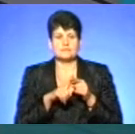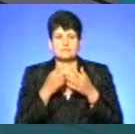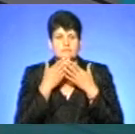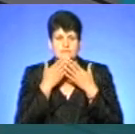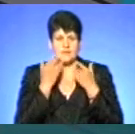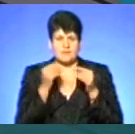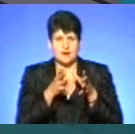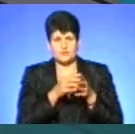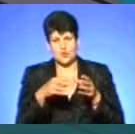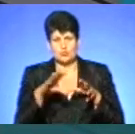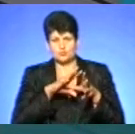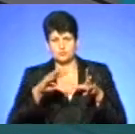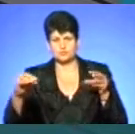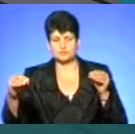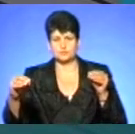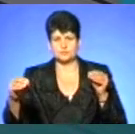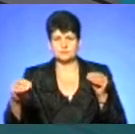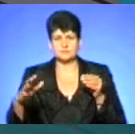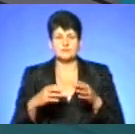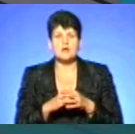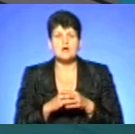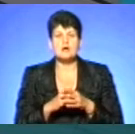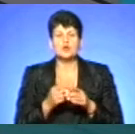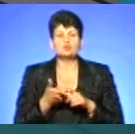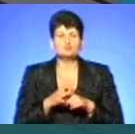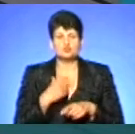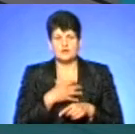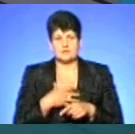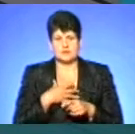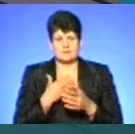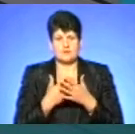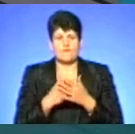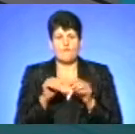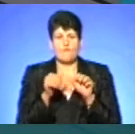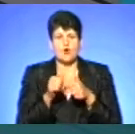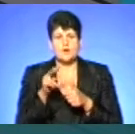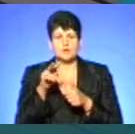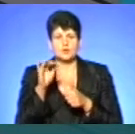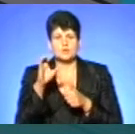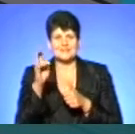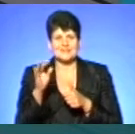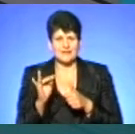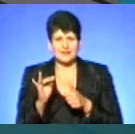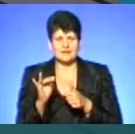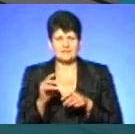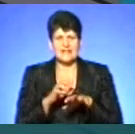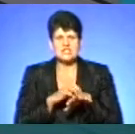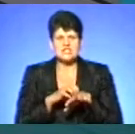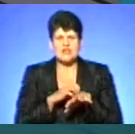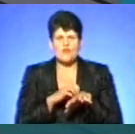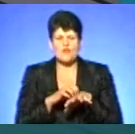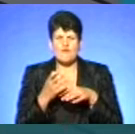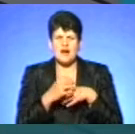ніби шороховата, вона не плоска, а має реброподібні утвори,